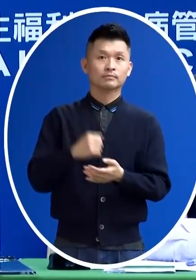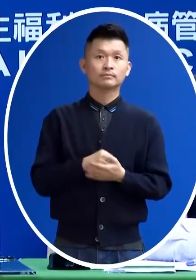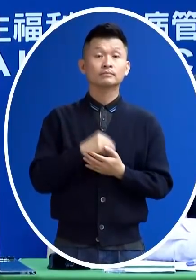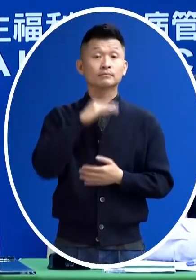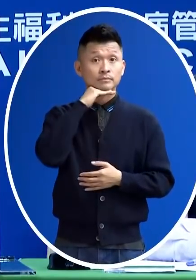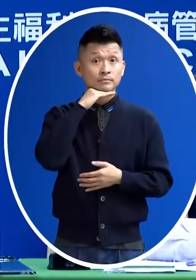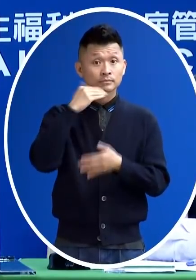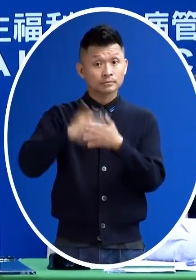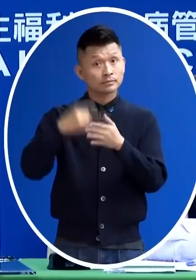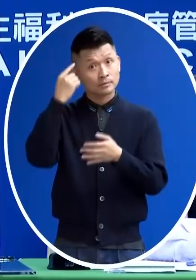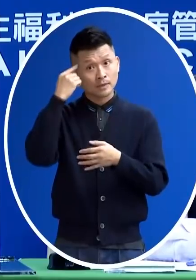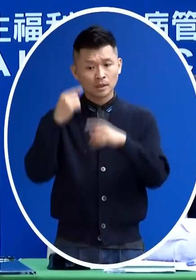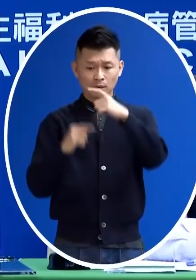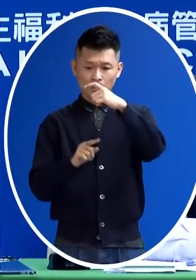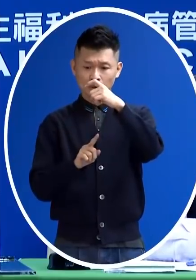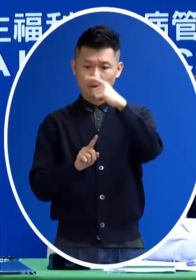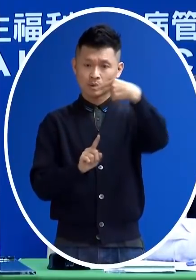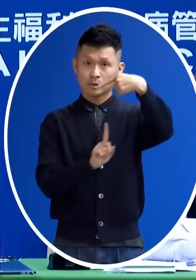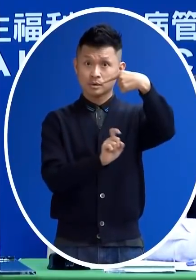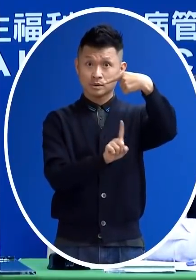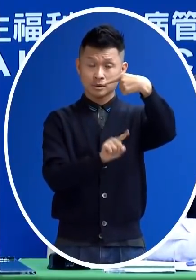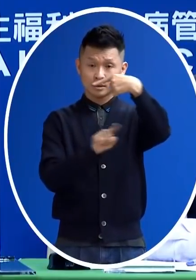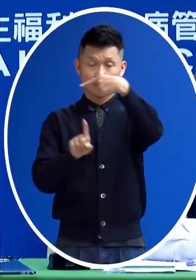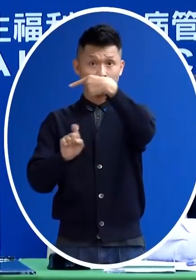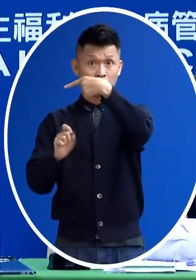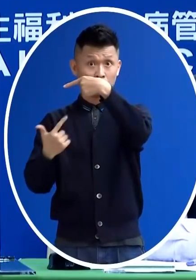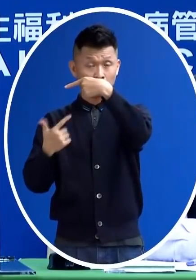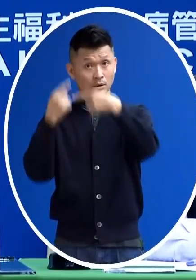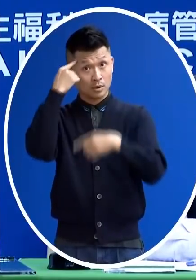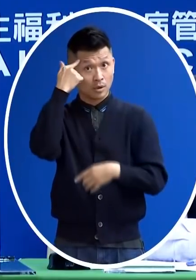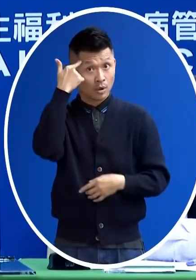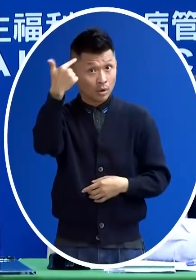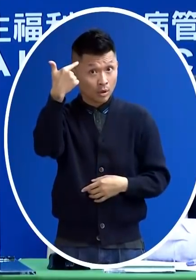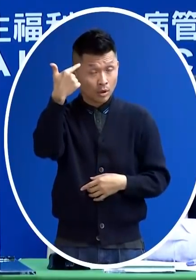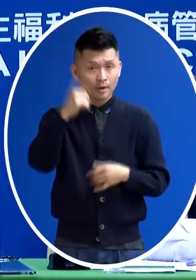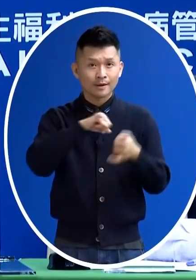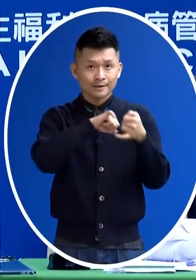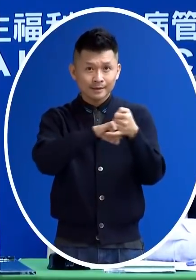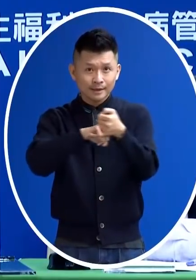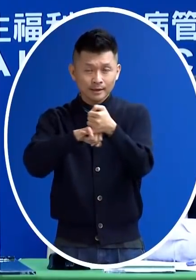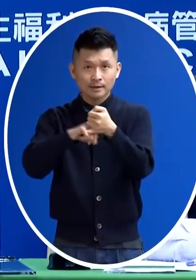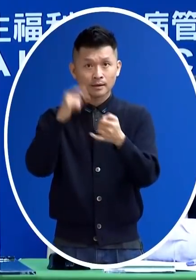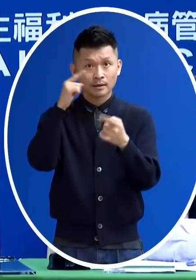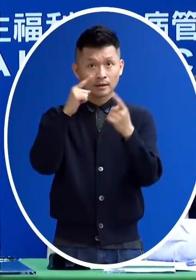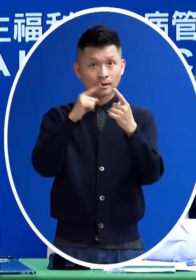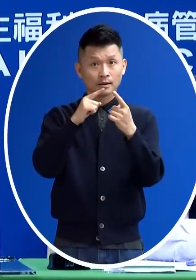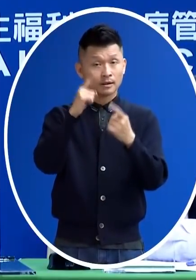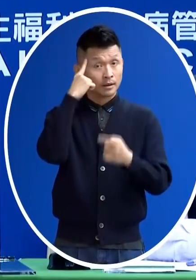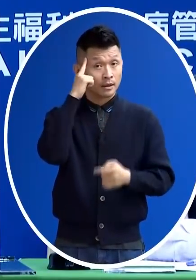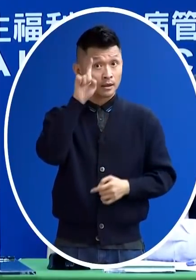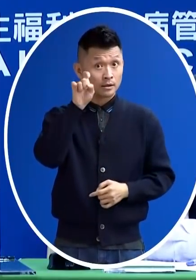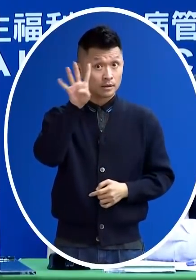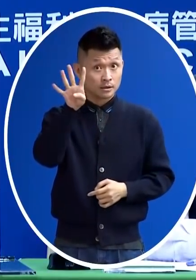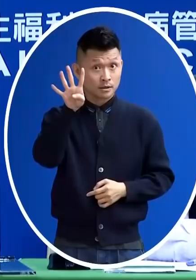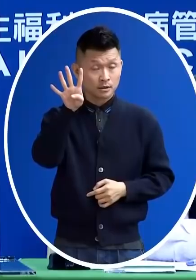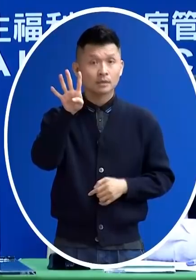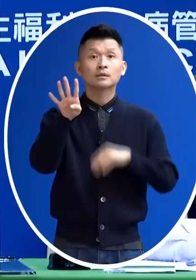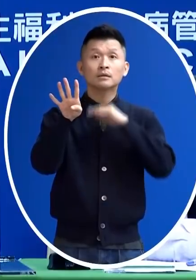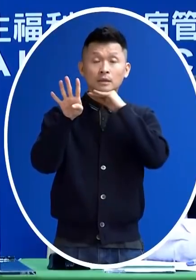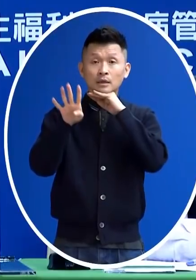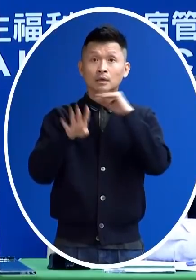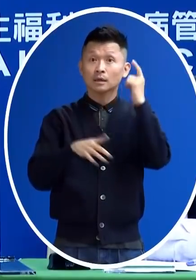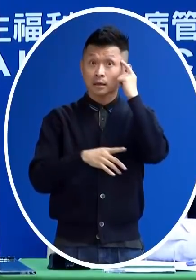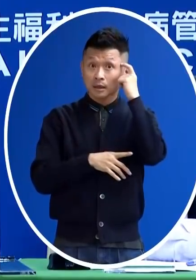面的6天 大概1月11號到1月16號的人訂了14天的人 所變成10天之後